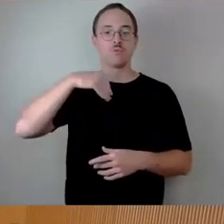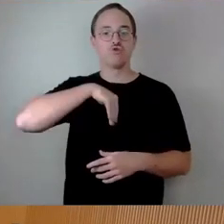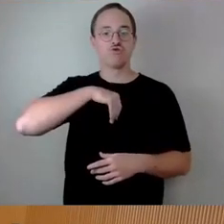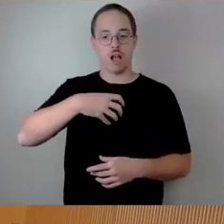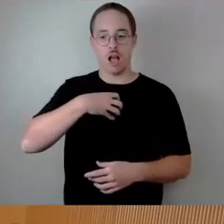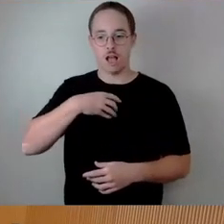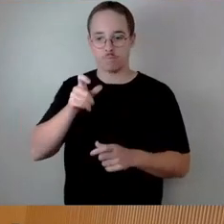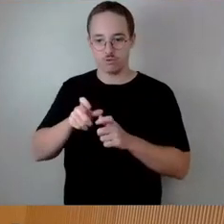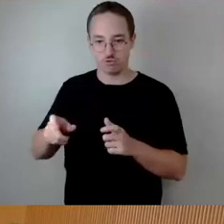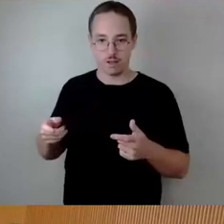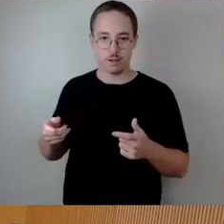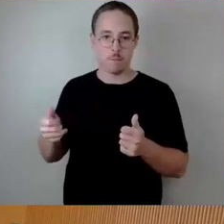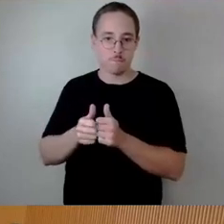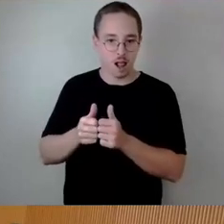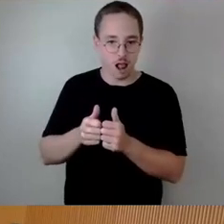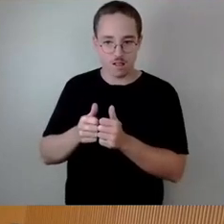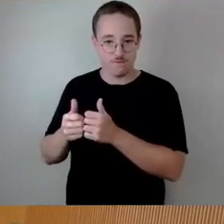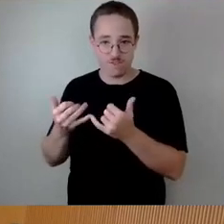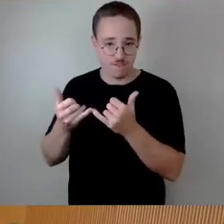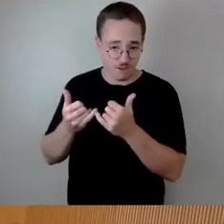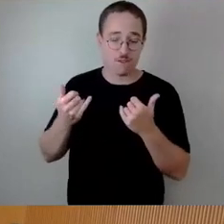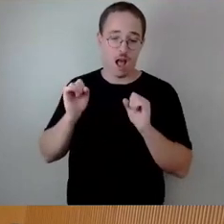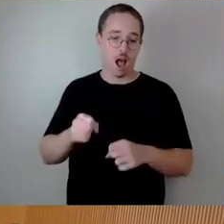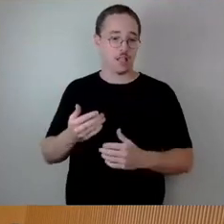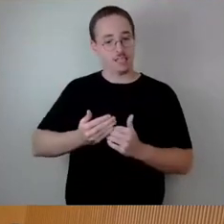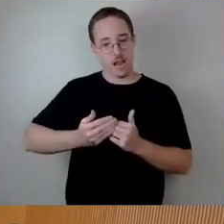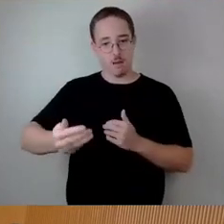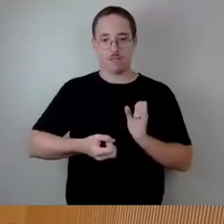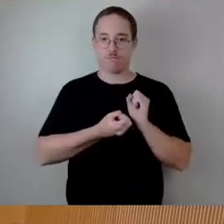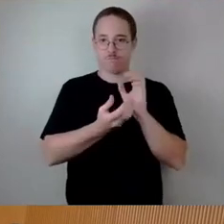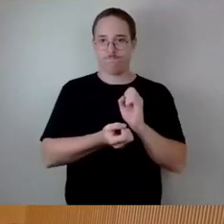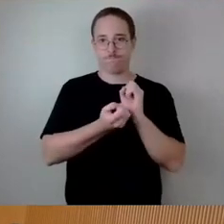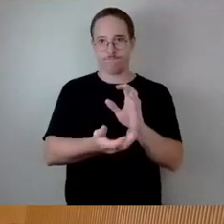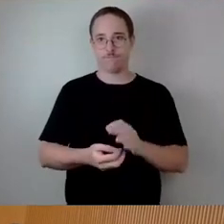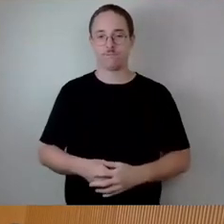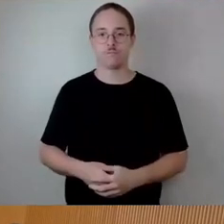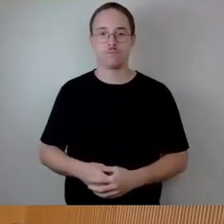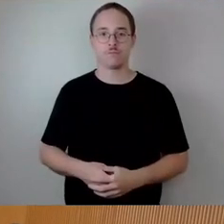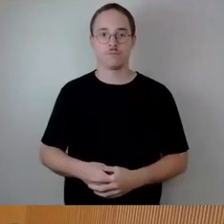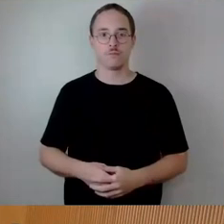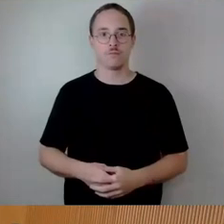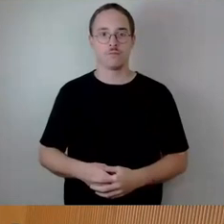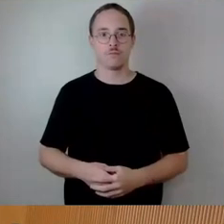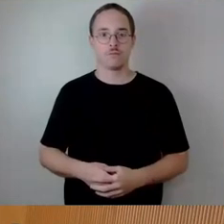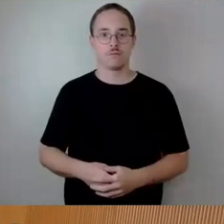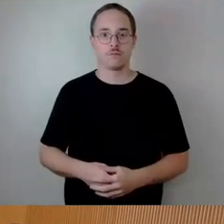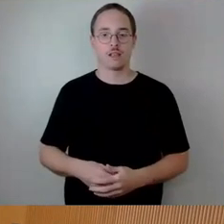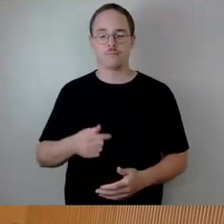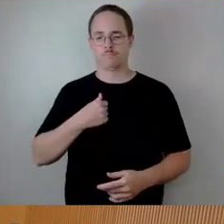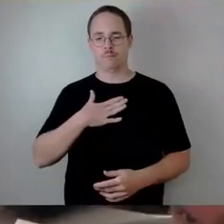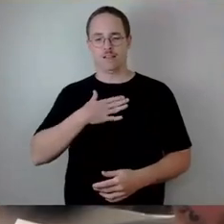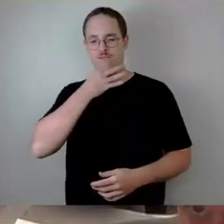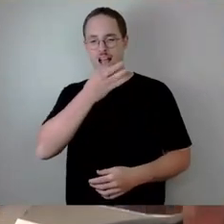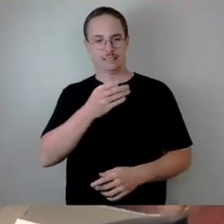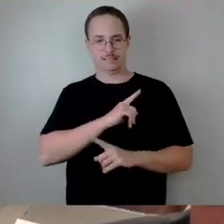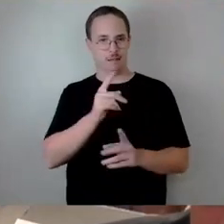So, noch eine weitere Wortmeldung. Frau Walter, bitte. Ja, die Fragen sind überhaupt nicht beantwortet, nicht eine davon. Ich wiederhole sie nochmal. In